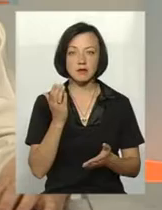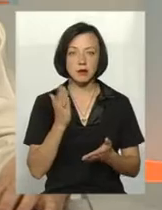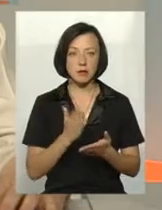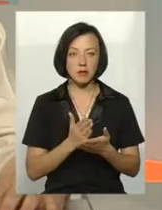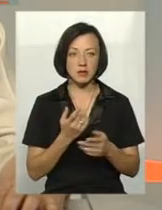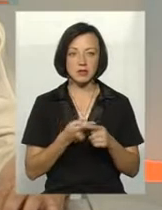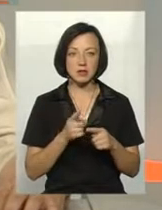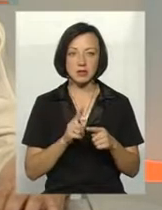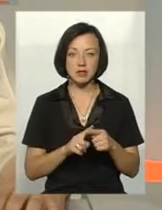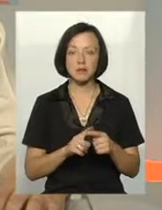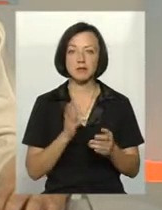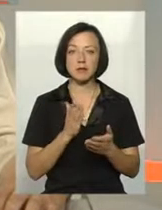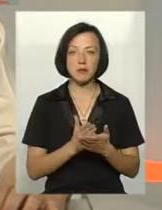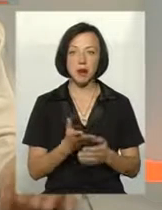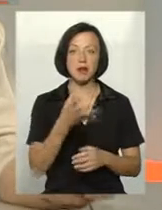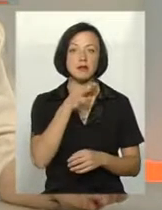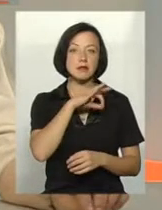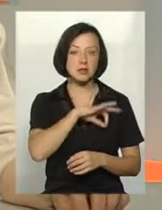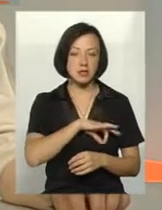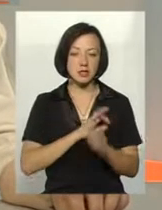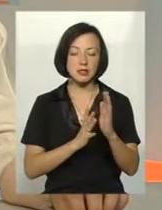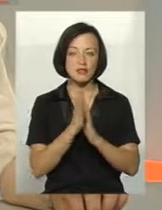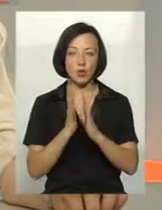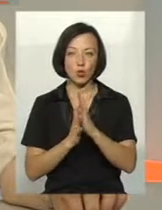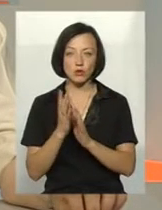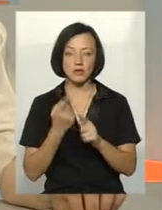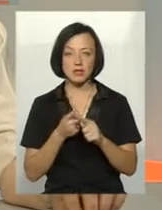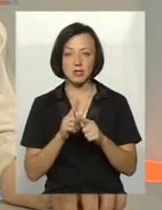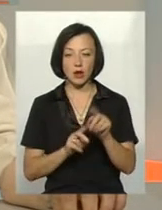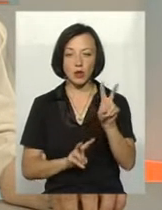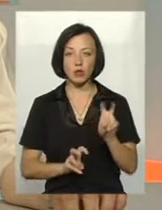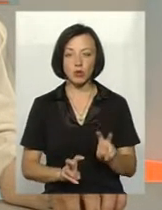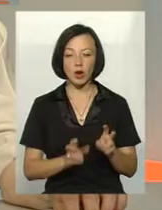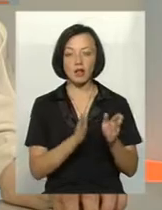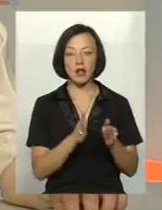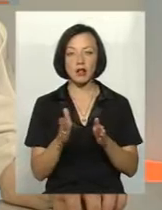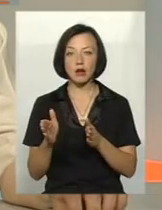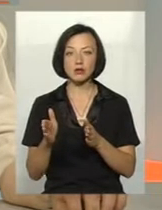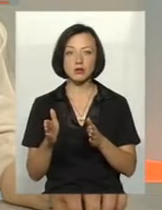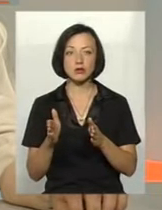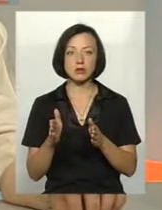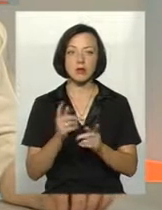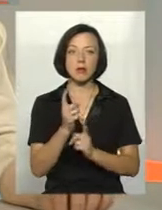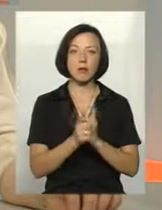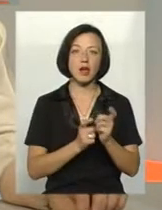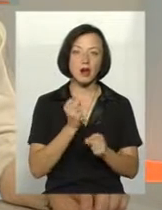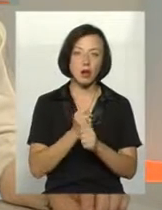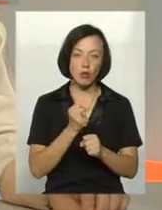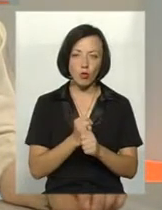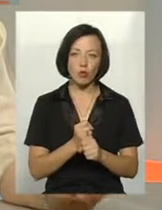певний зиск з вирощування цих культур і воно налагоджує терування переробку